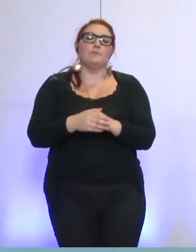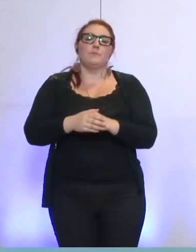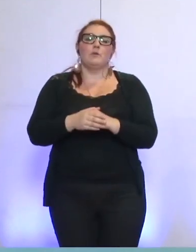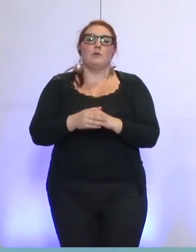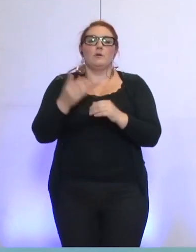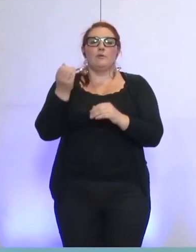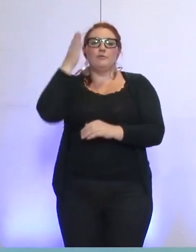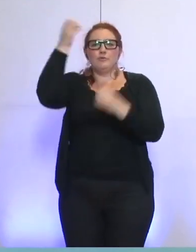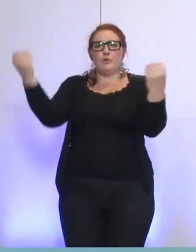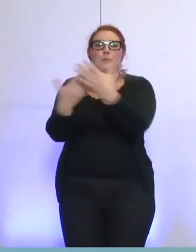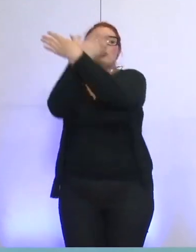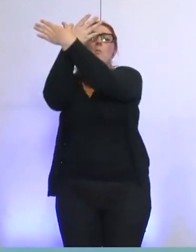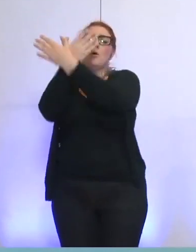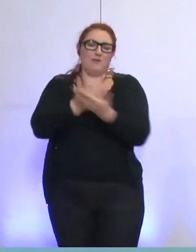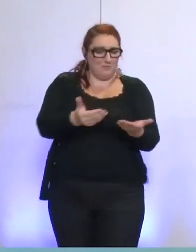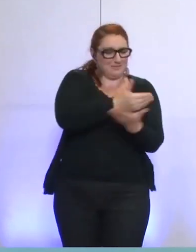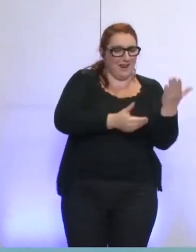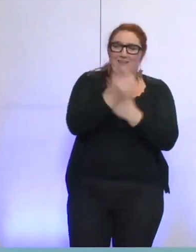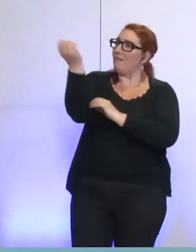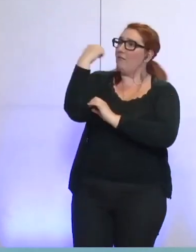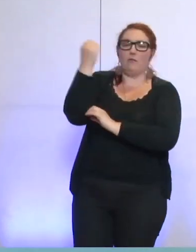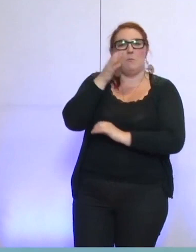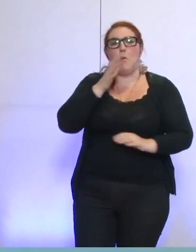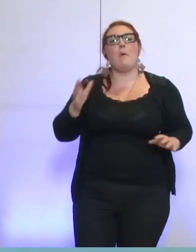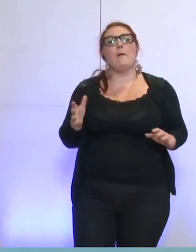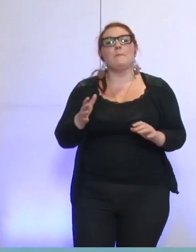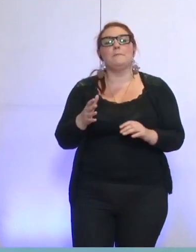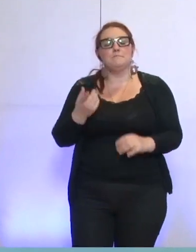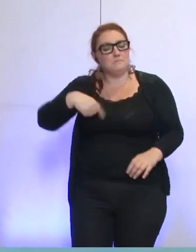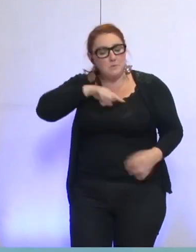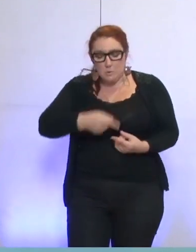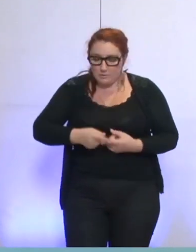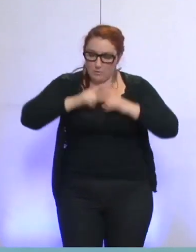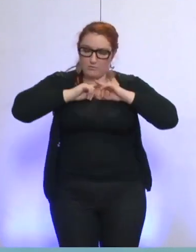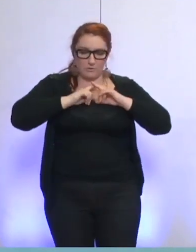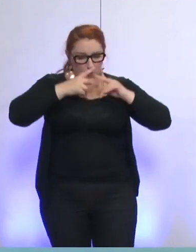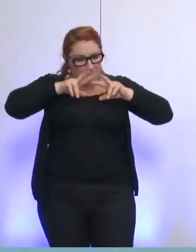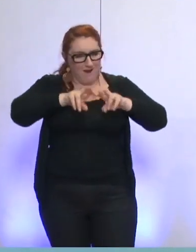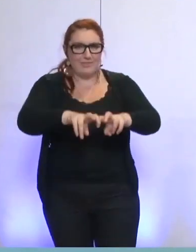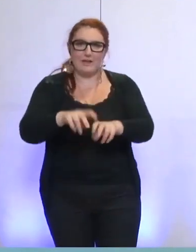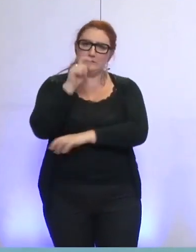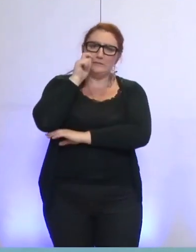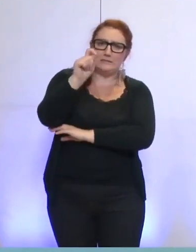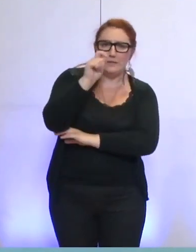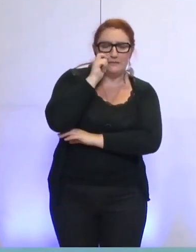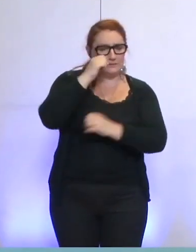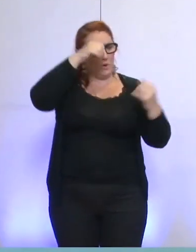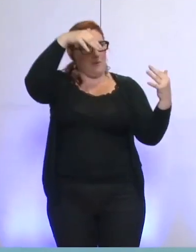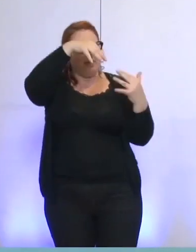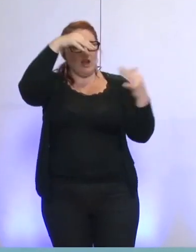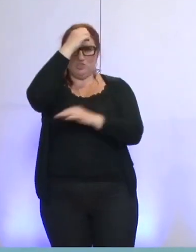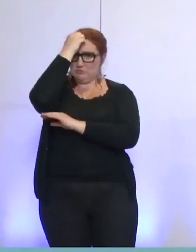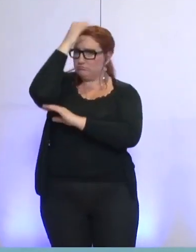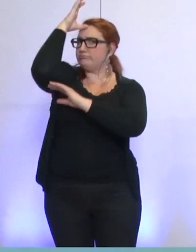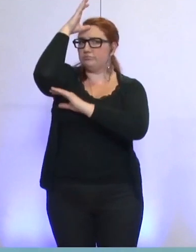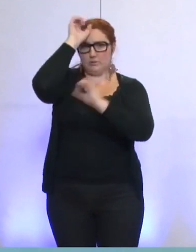métropole ne peut se passer de la voie des salariés. Nous sommes convaincus d'être en mesure de pouvoir apporter notre analyse, notre connaissance du monde de l'énergie et